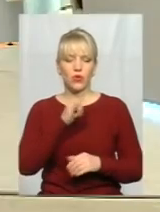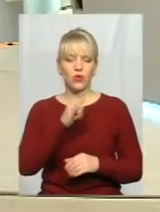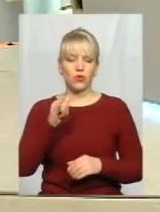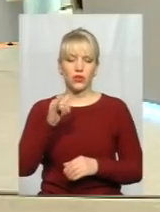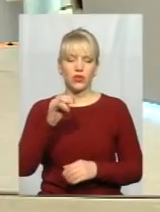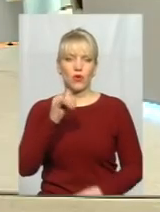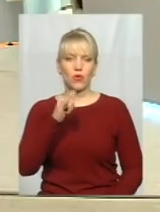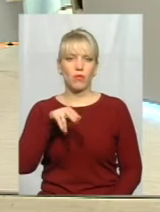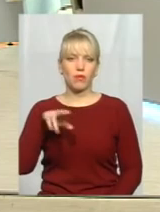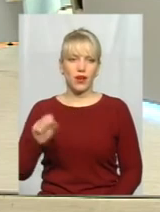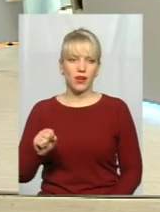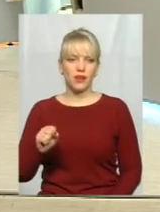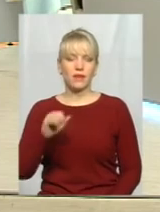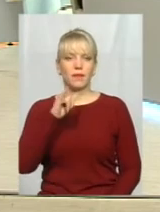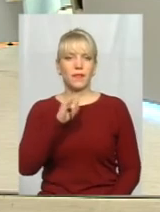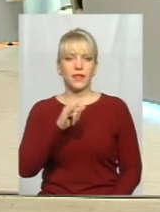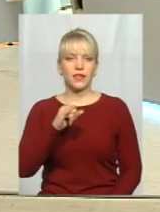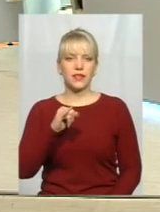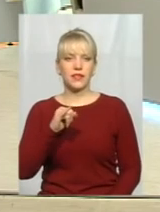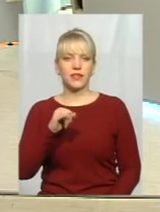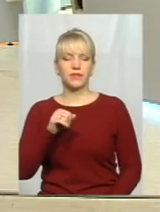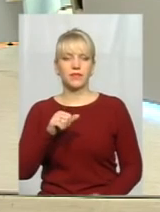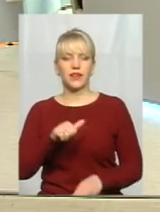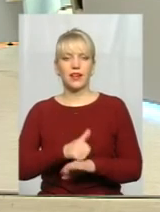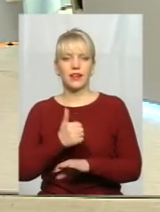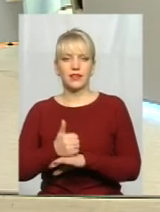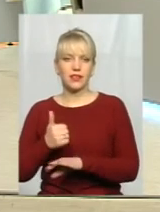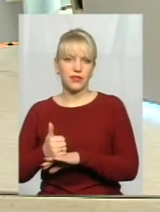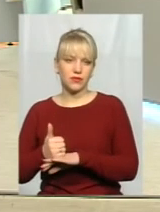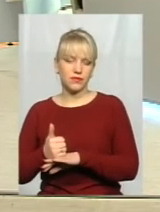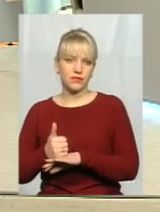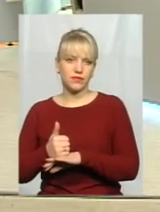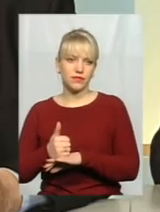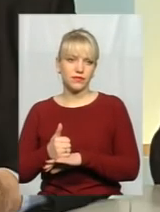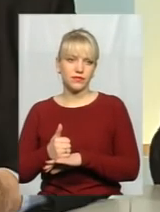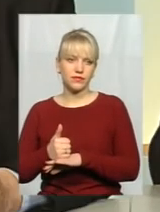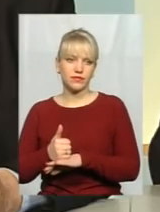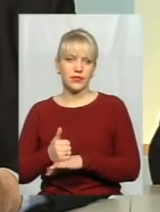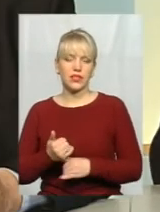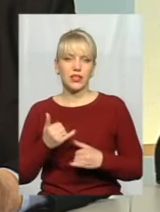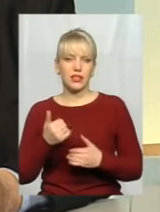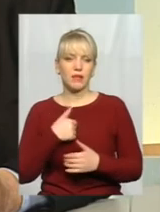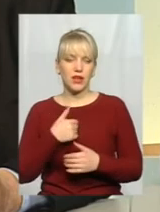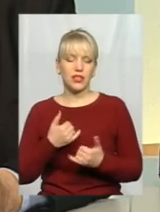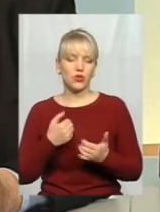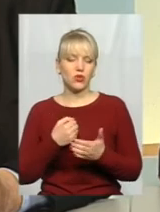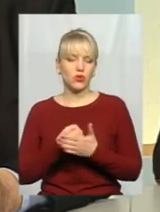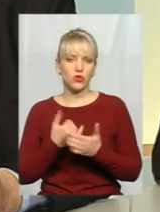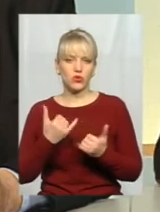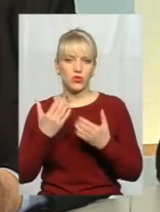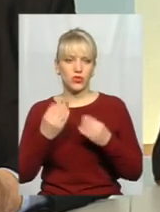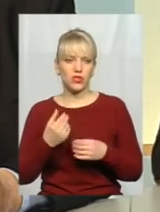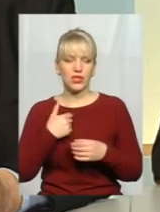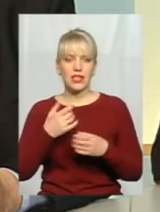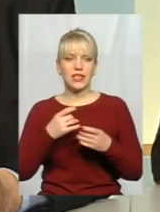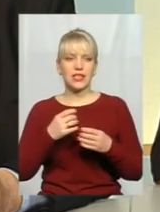і безпосередньо лідерів. І, скажімо, от для мене до сьогоднішого дня не зрозуміло свято герою, яке